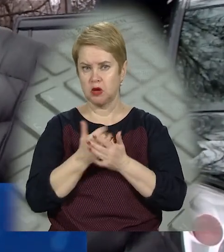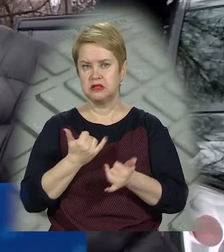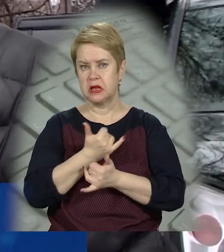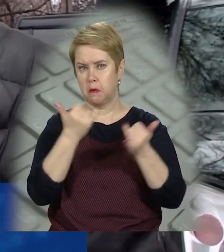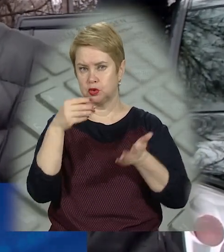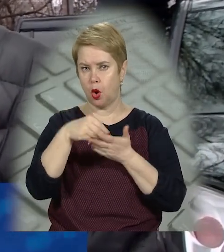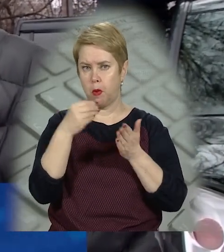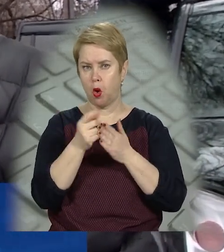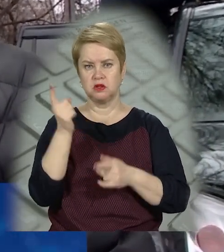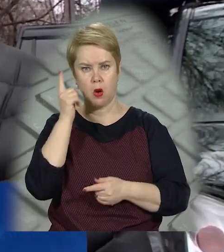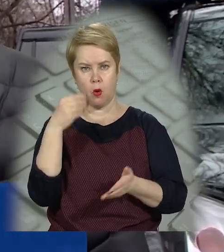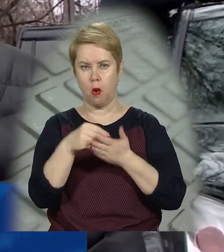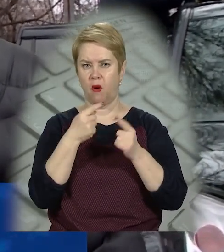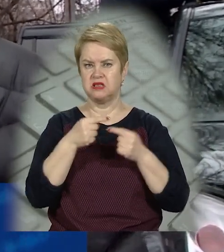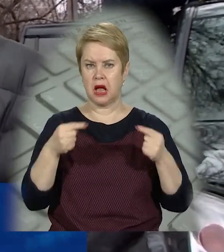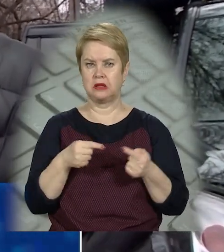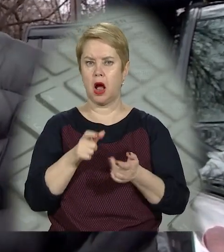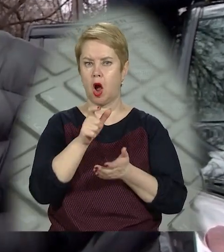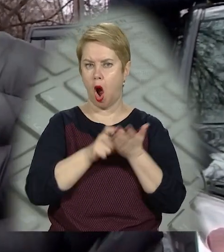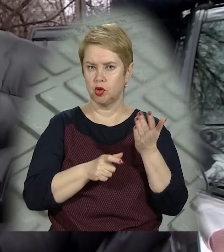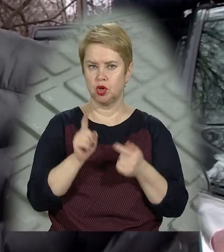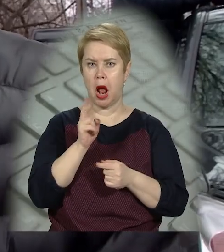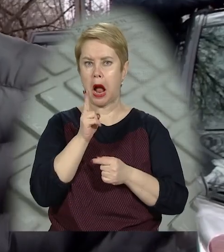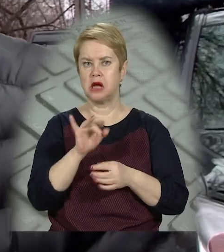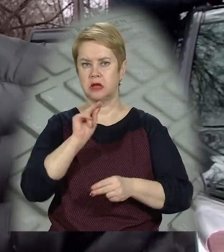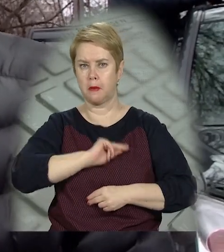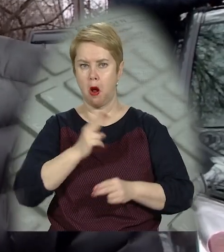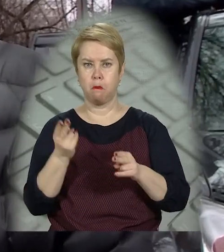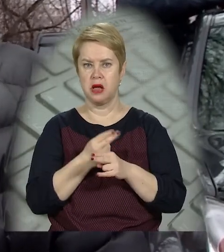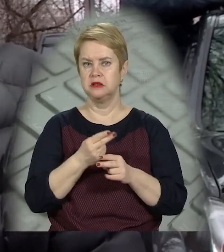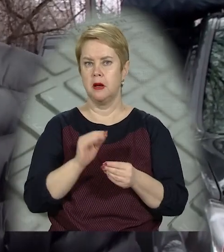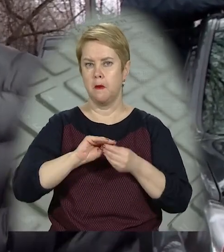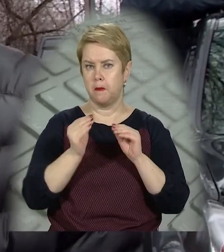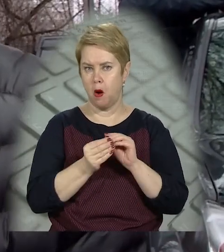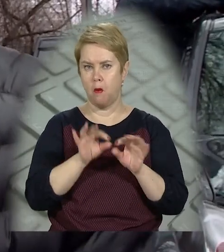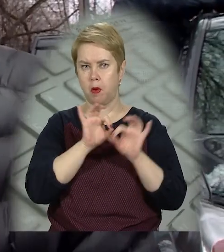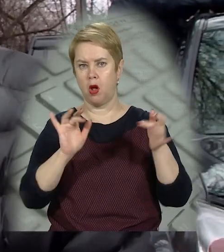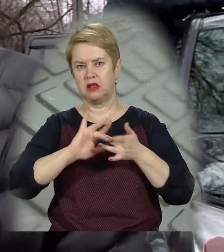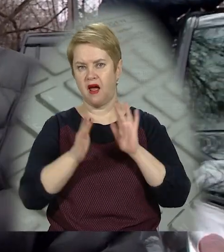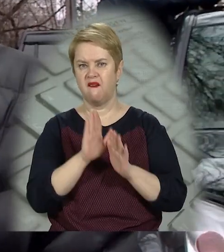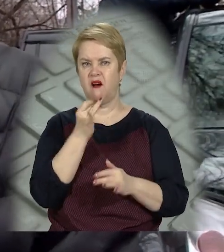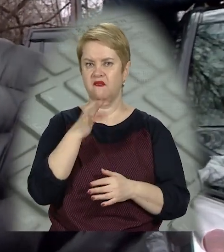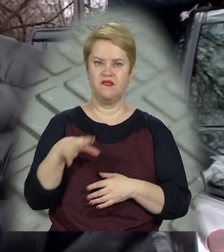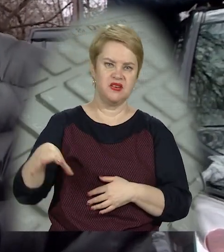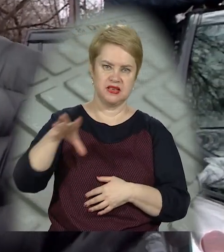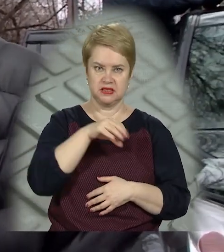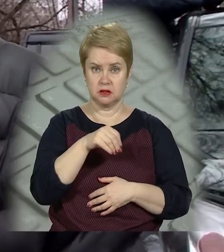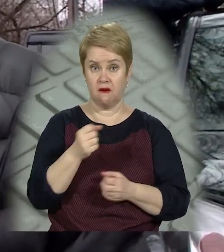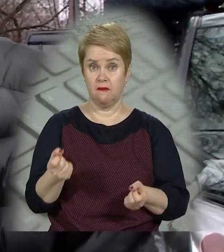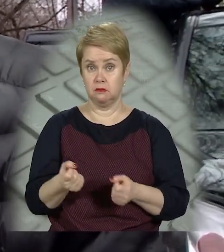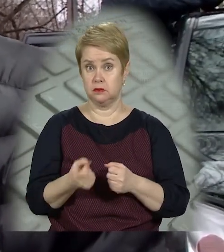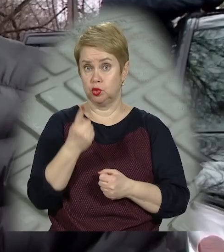забезпечення, покупка смартфона, покупка всяких гаджетів, щоб каса працювала без боїв, проводка інтернету, вайфаю, все це